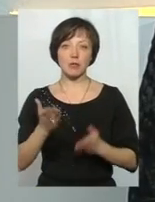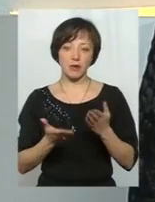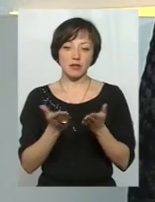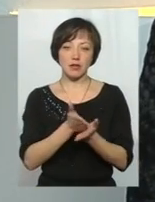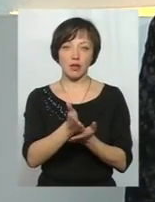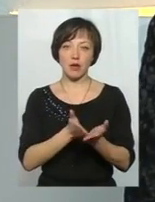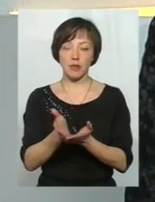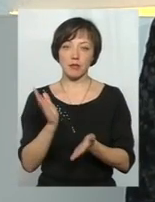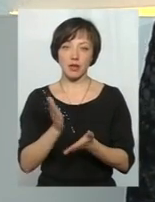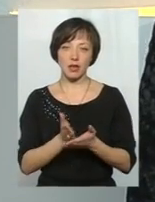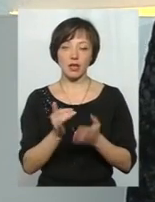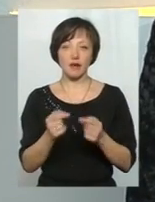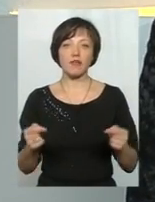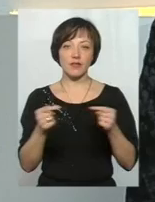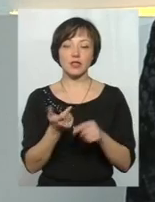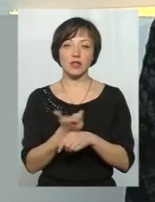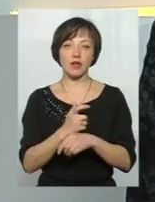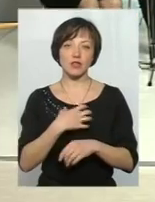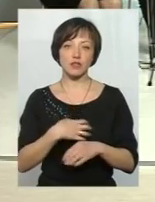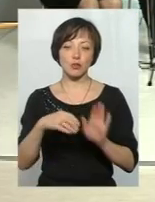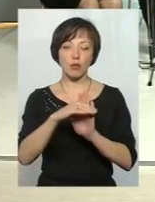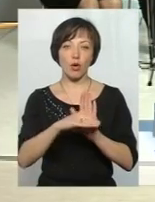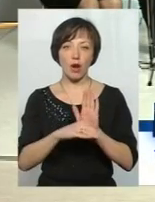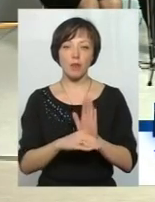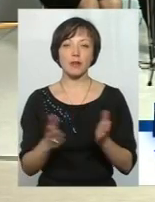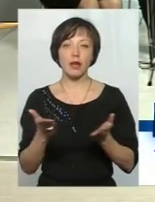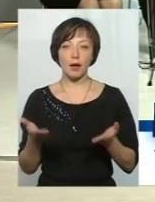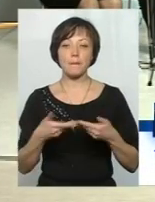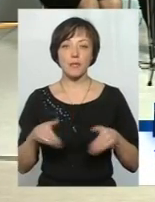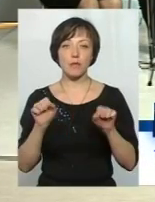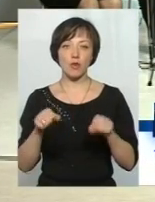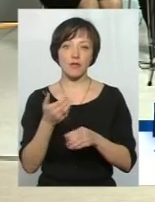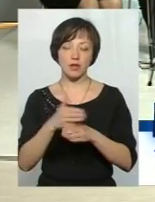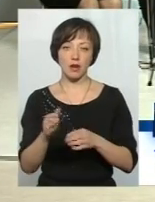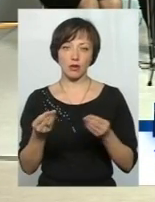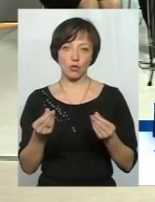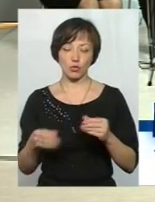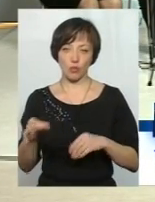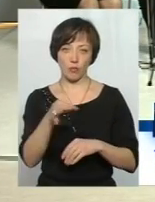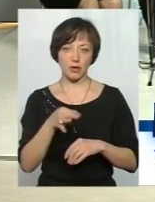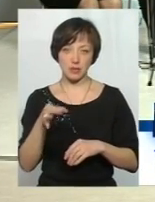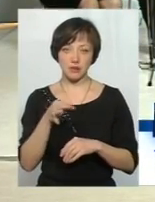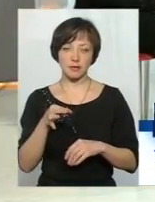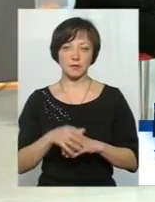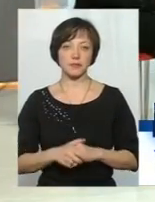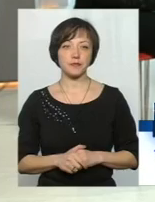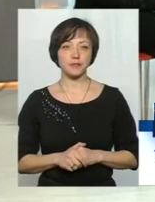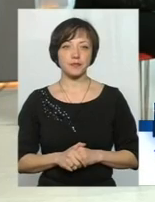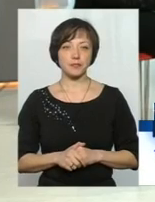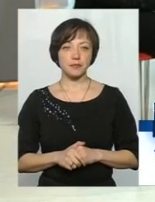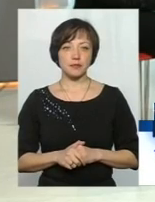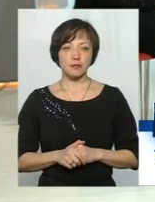ще якісь напрямки є, і визначити найважливіші програми, на які ми могли виділяти на обласній раді, в тому числі і кошти.